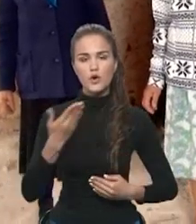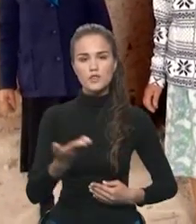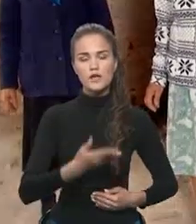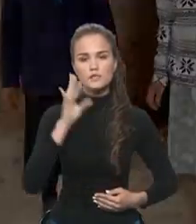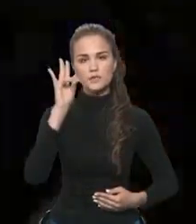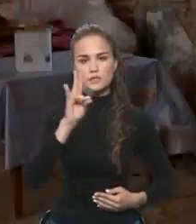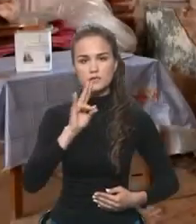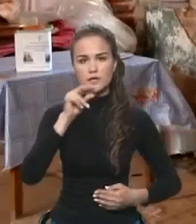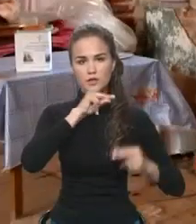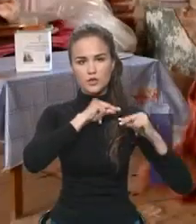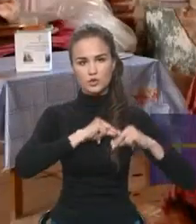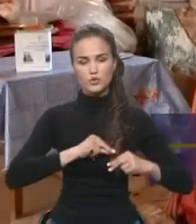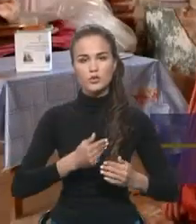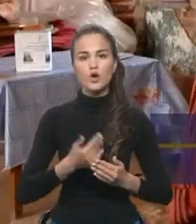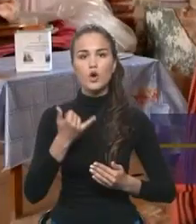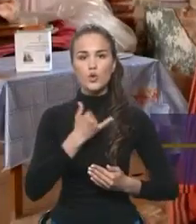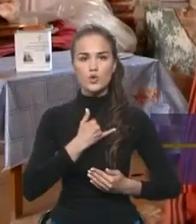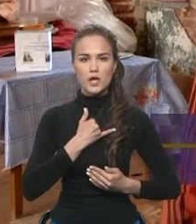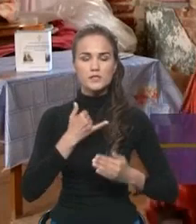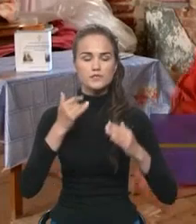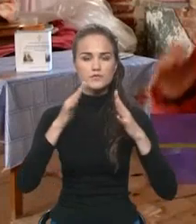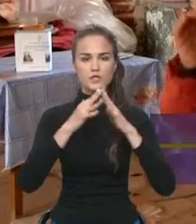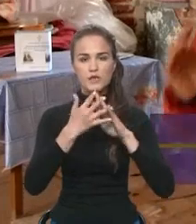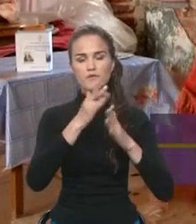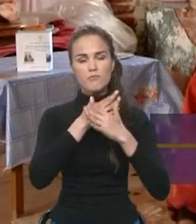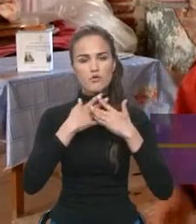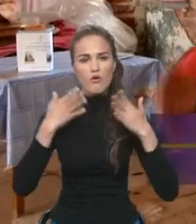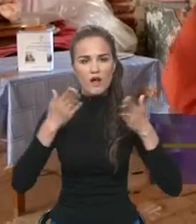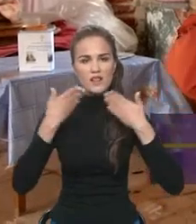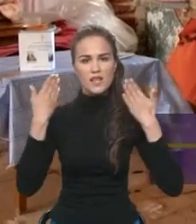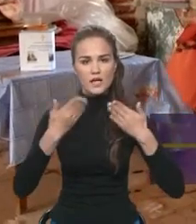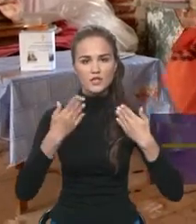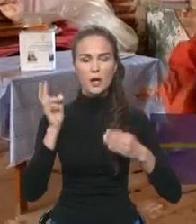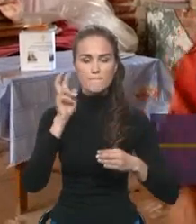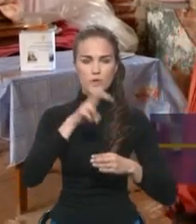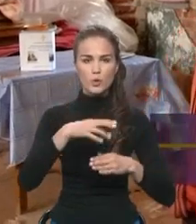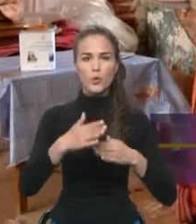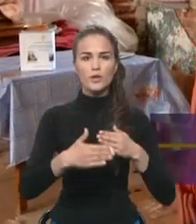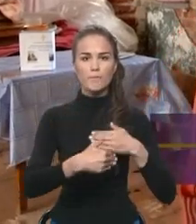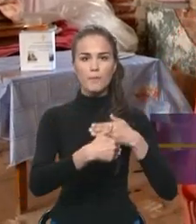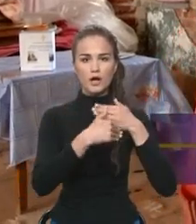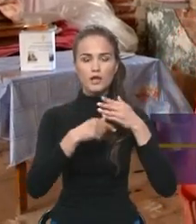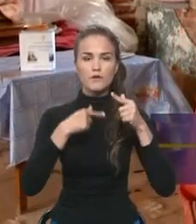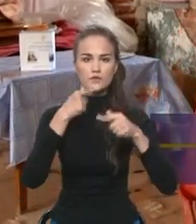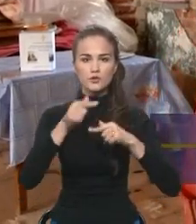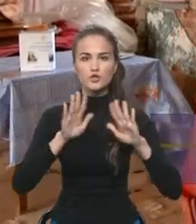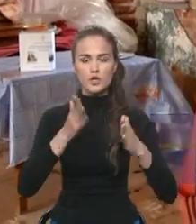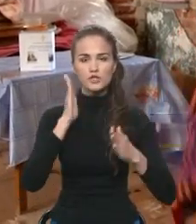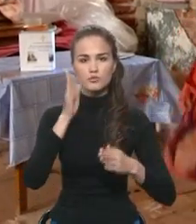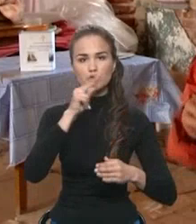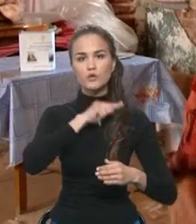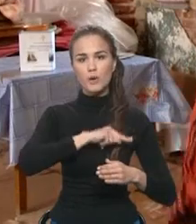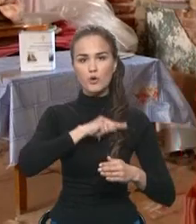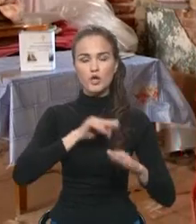благословляет на труд У нас в деревне очень много дачников Приходят, помогают А когда в следующий раз будем работать